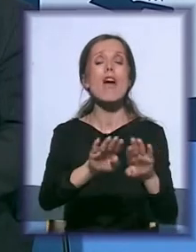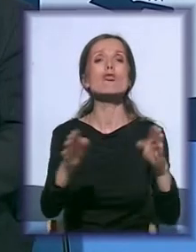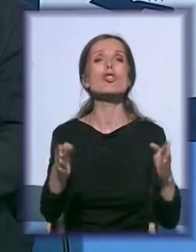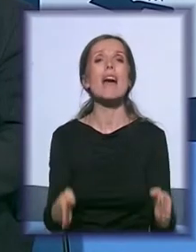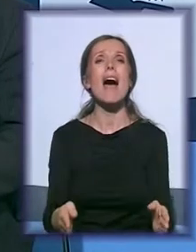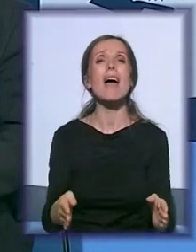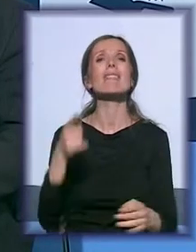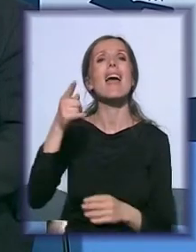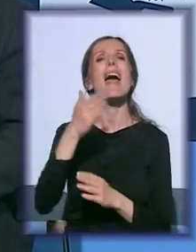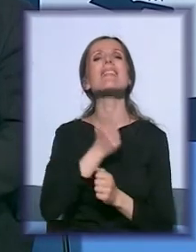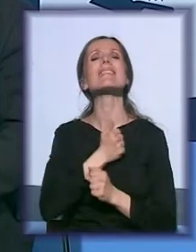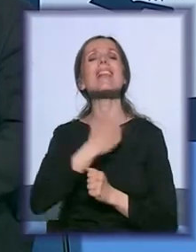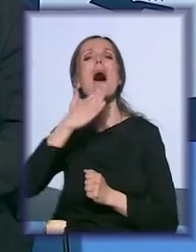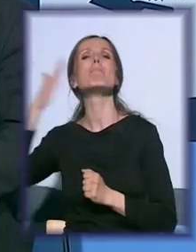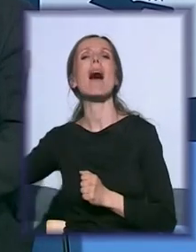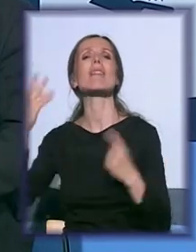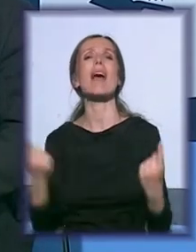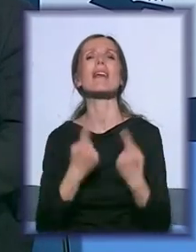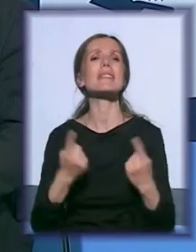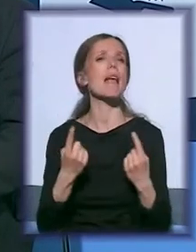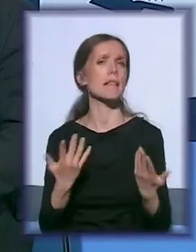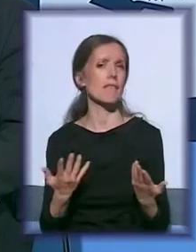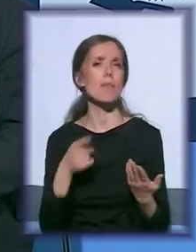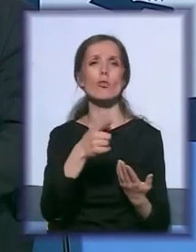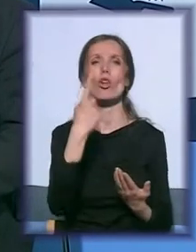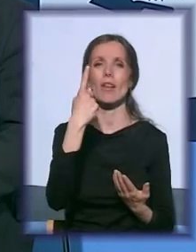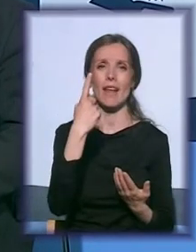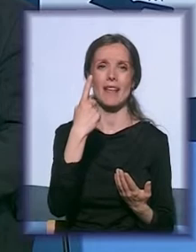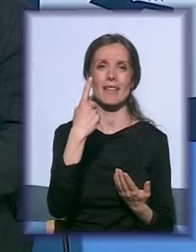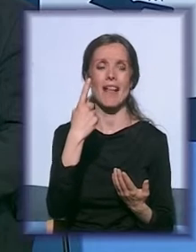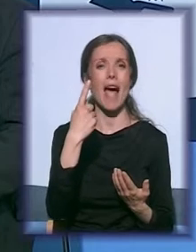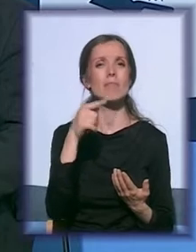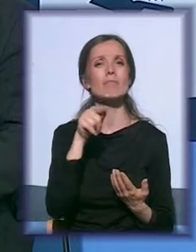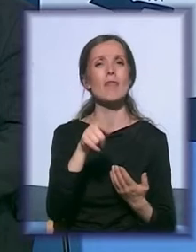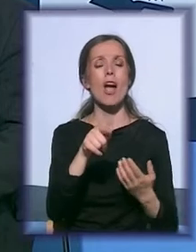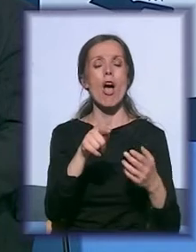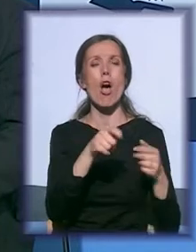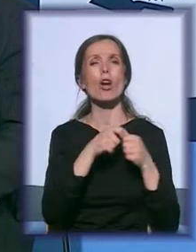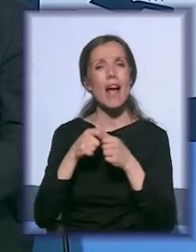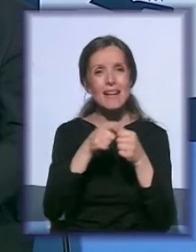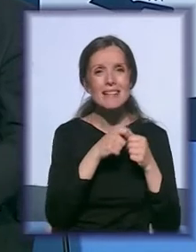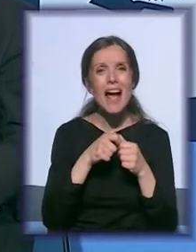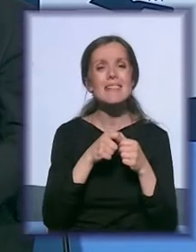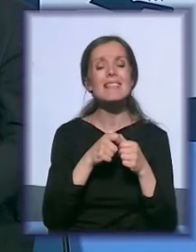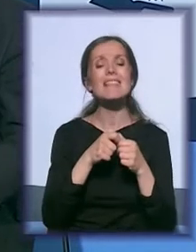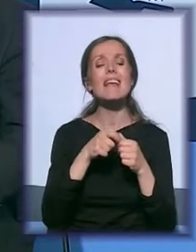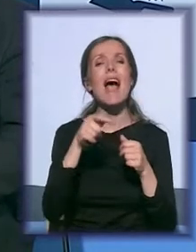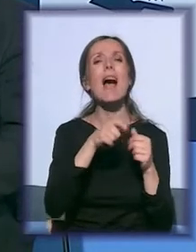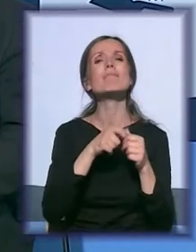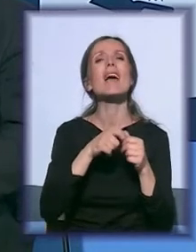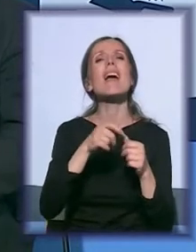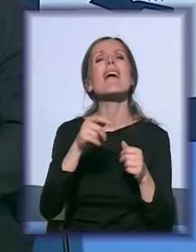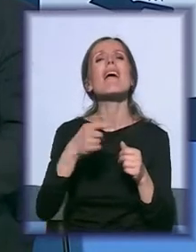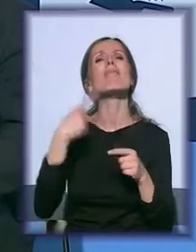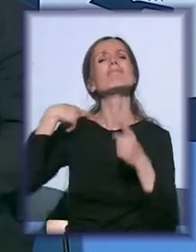zapadne inicijative. To je jedna mežna organizacija, udruženja zavičajnog tipa, pogotovo sve koje su iz zapadne